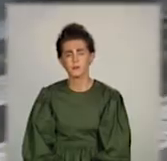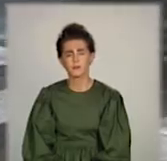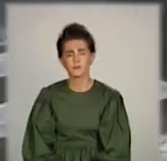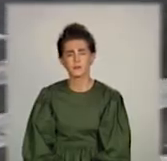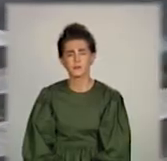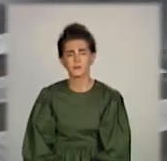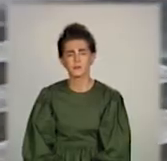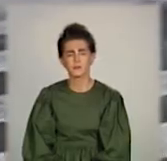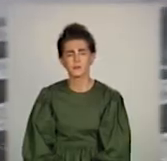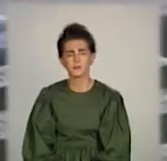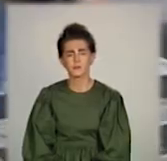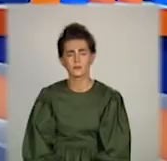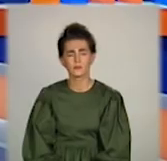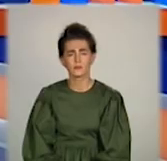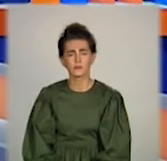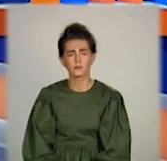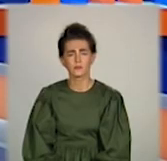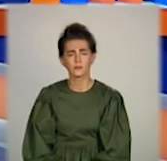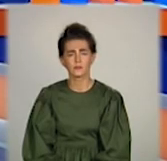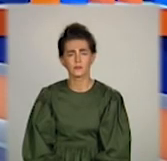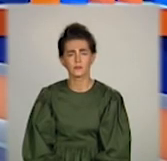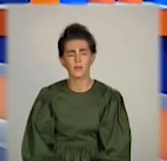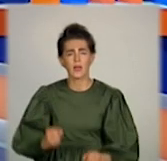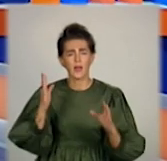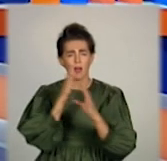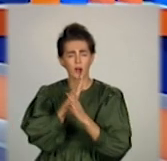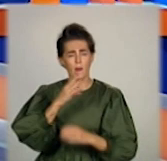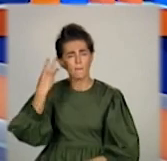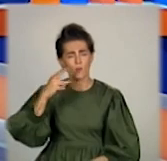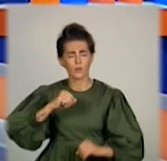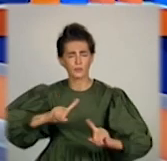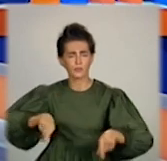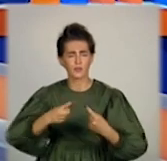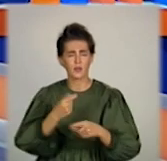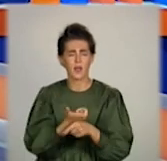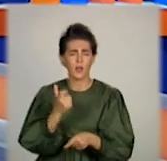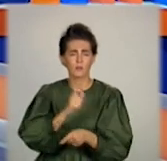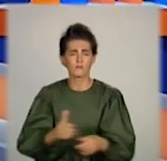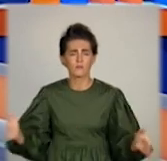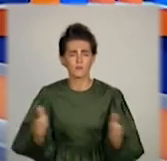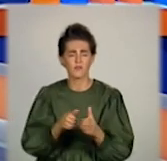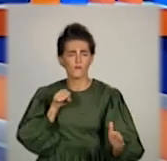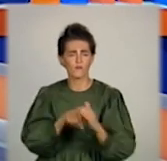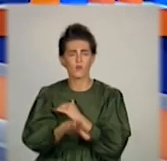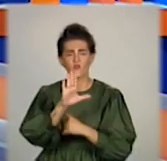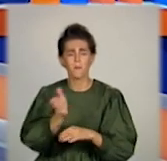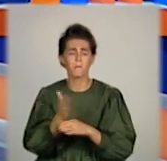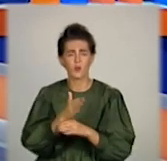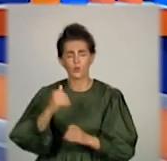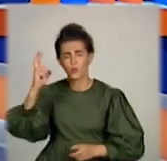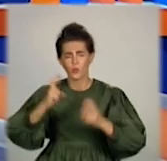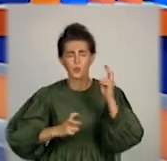телеканал «Донбас». Екологічна модернізація заради зменшення викидів. На Маріупольському